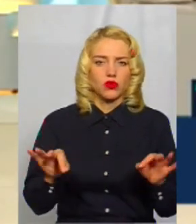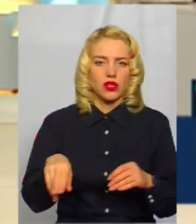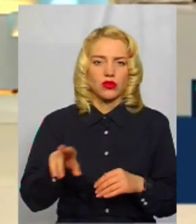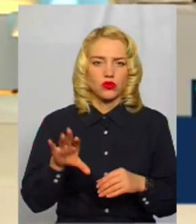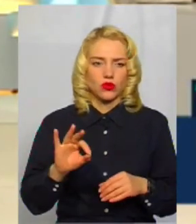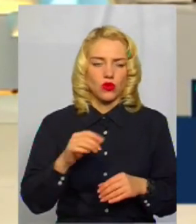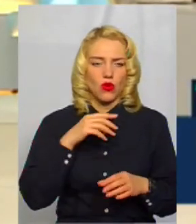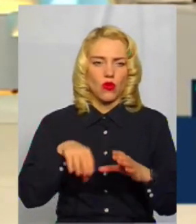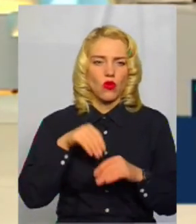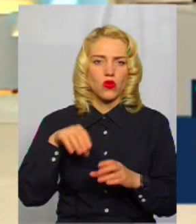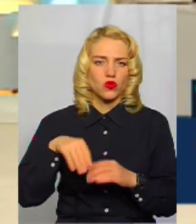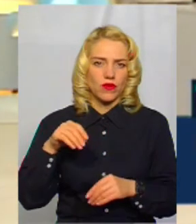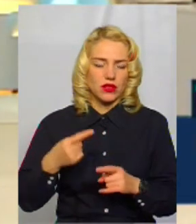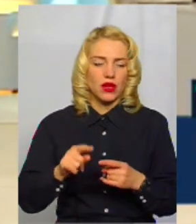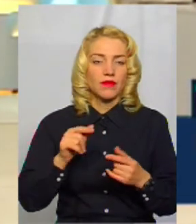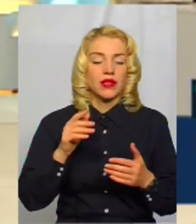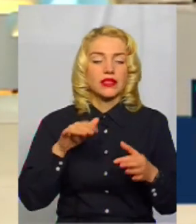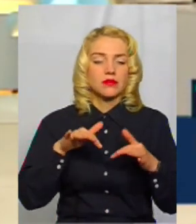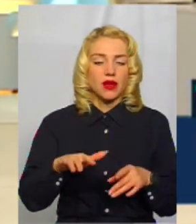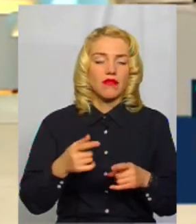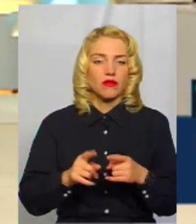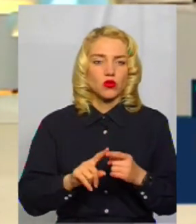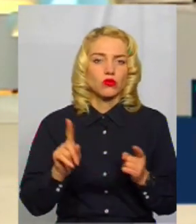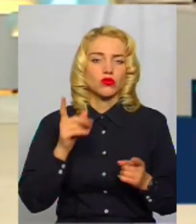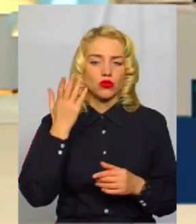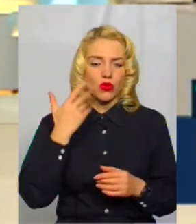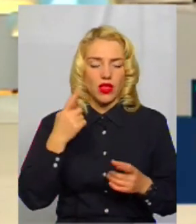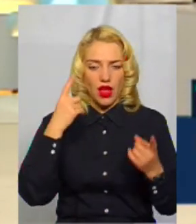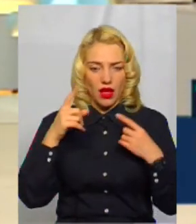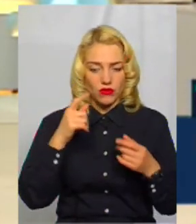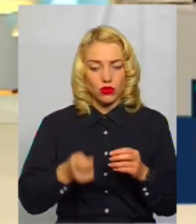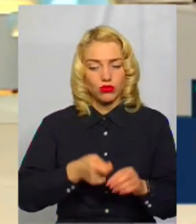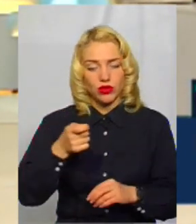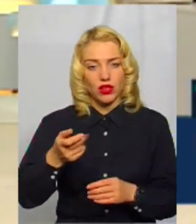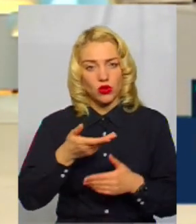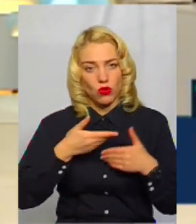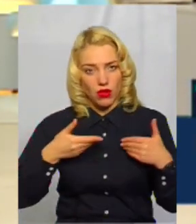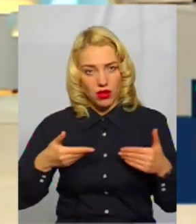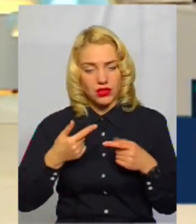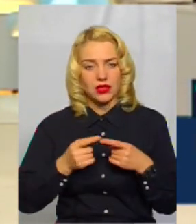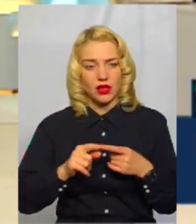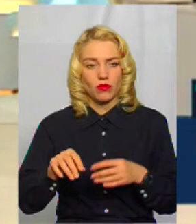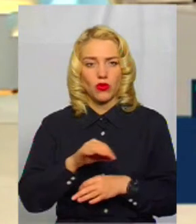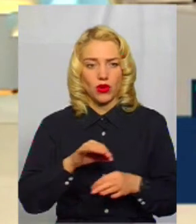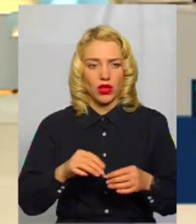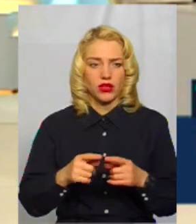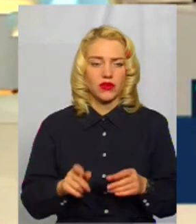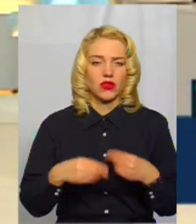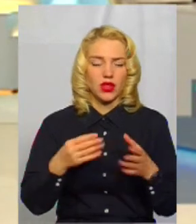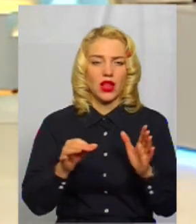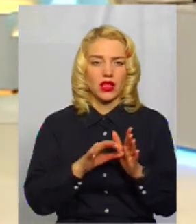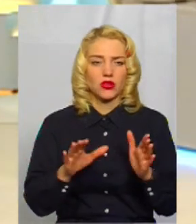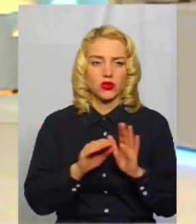причини? Справа в тому, що коли автор не приносить до нас, він подає свій проєкт в електронну систему.